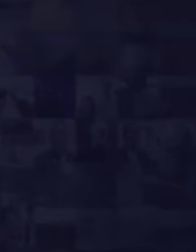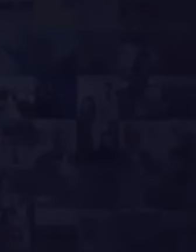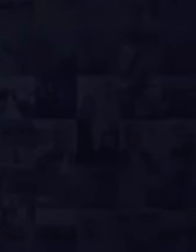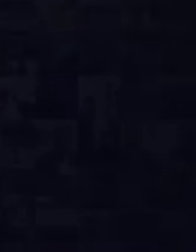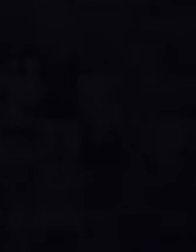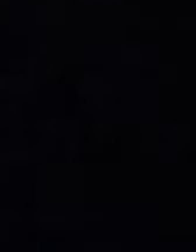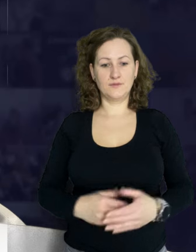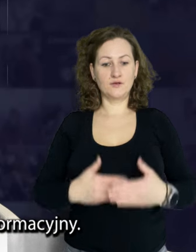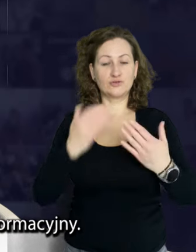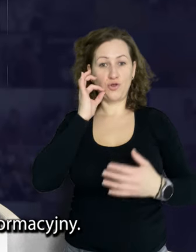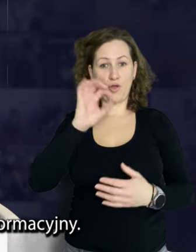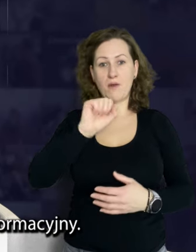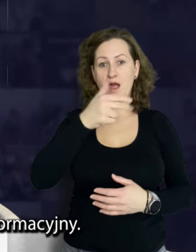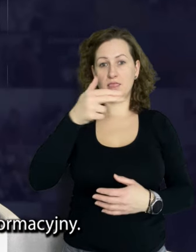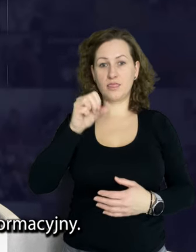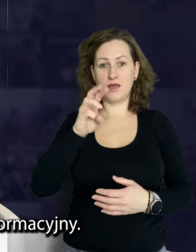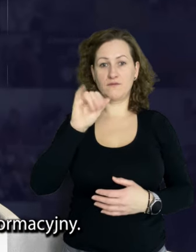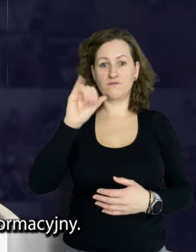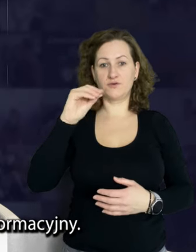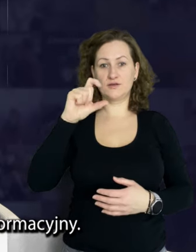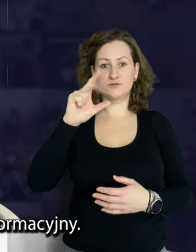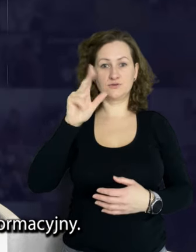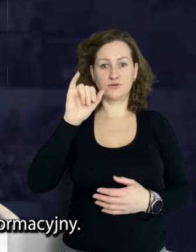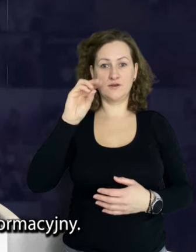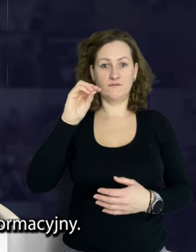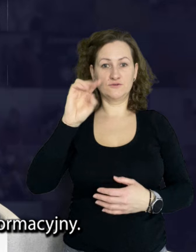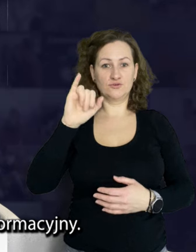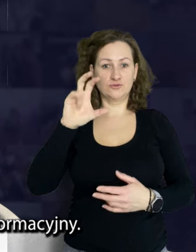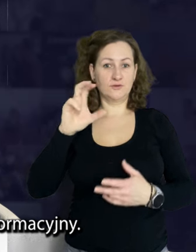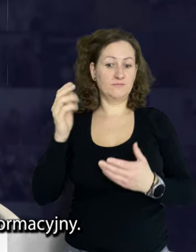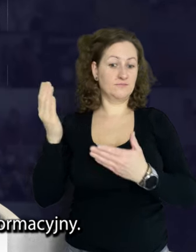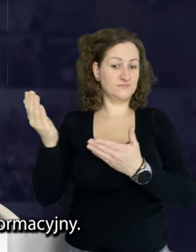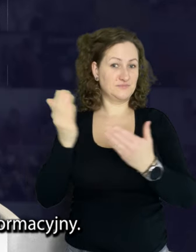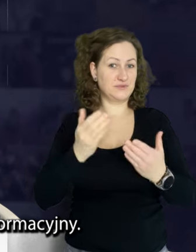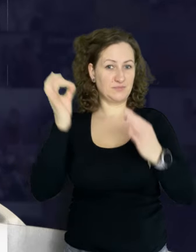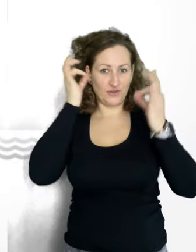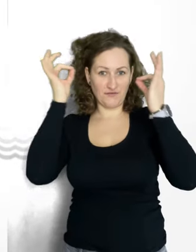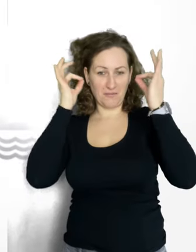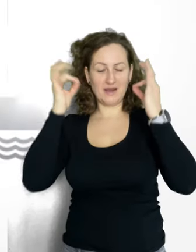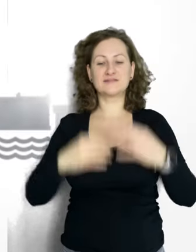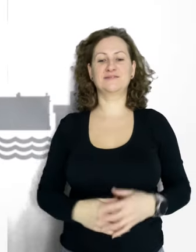Muzyka Dzień dobry, Anna Więckiewicz. Zapraszam na serwis informacyjny.